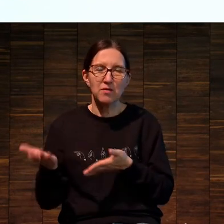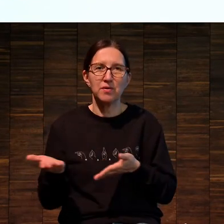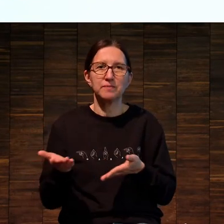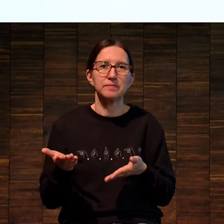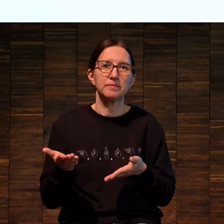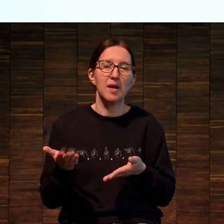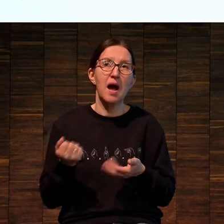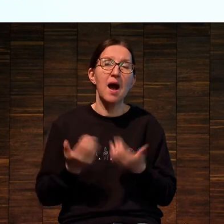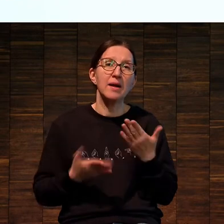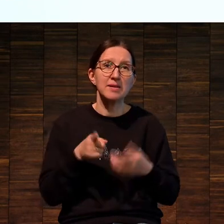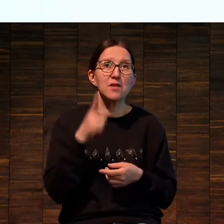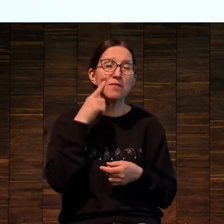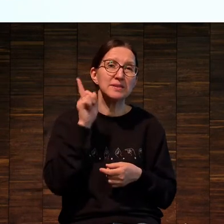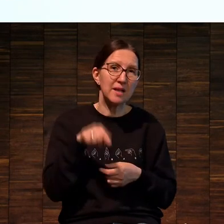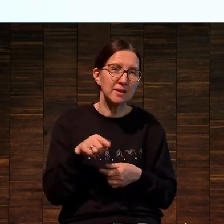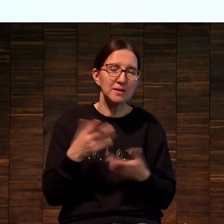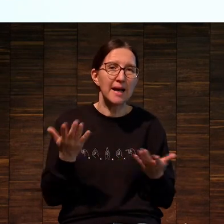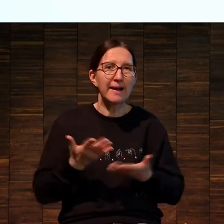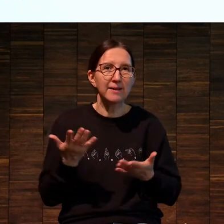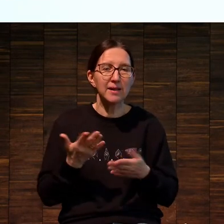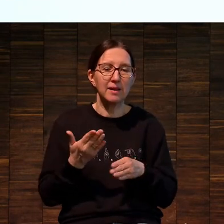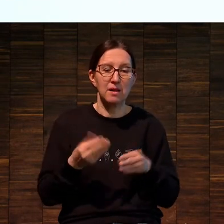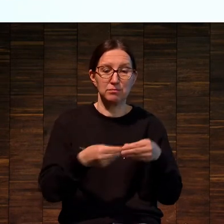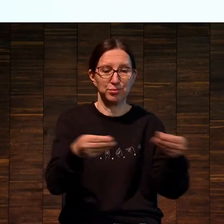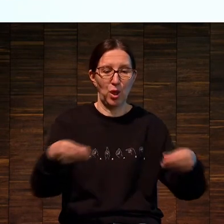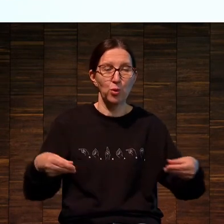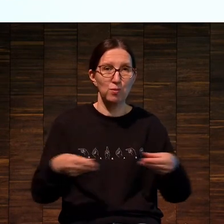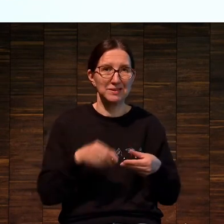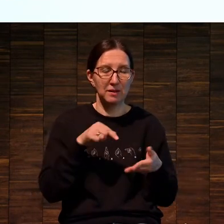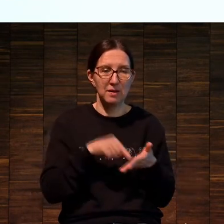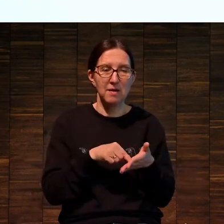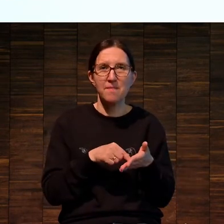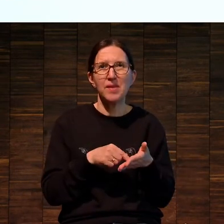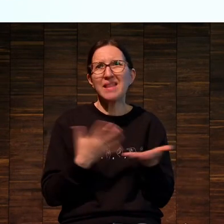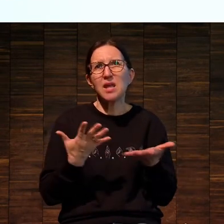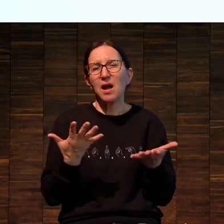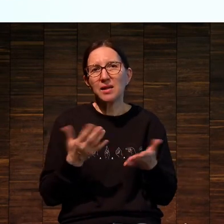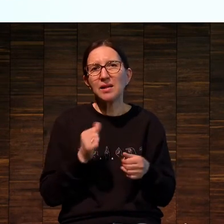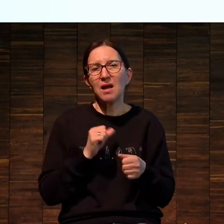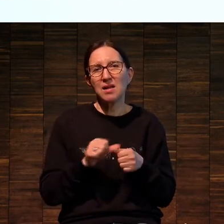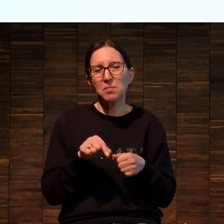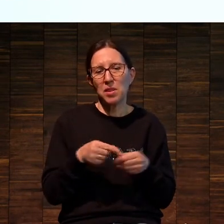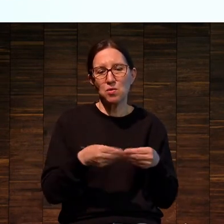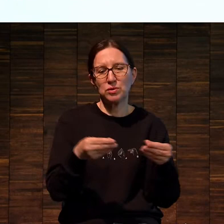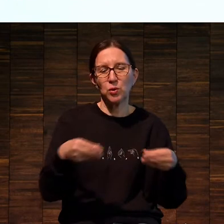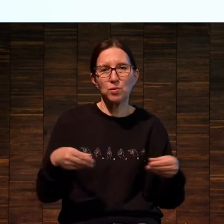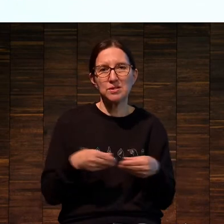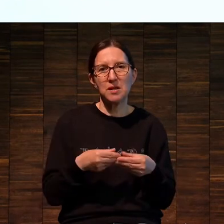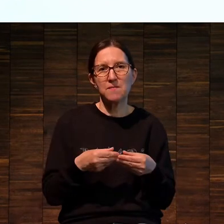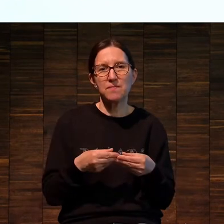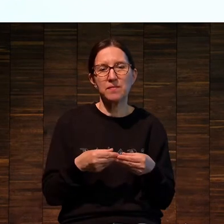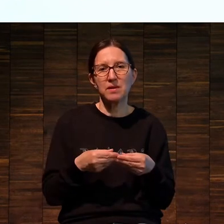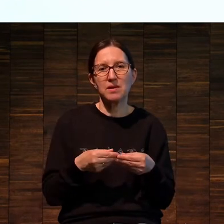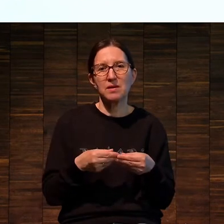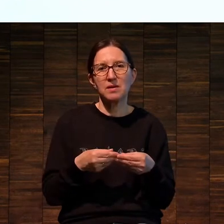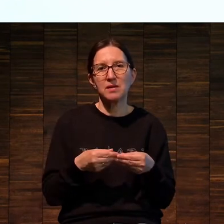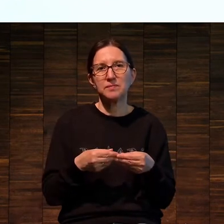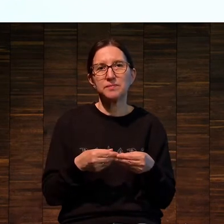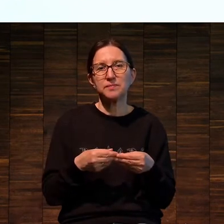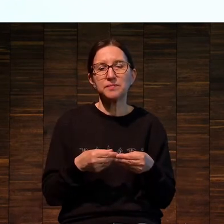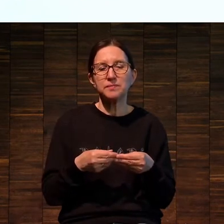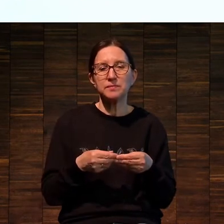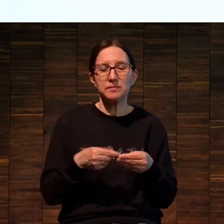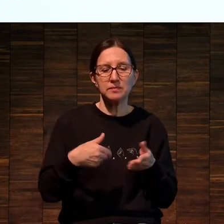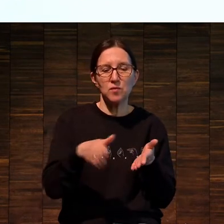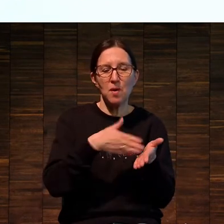если вы знаете, то какие-то доски, ну, не какие-то, а вот доски остоляются. То есть их